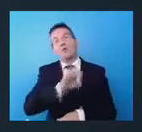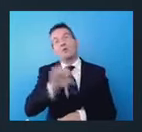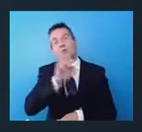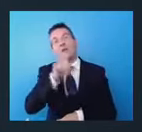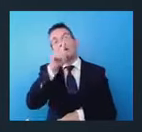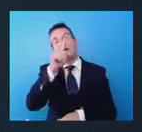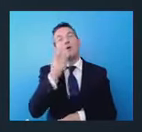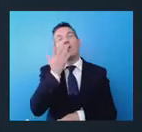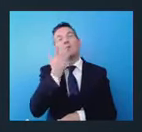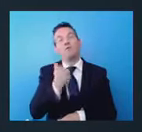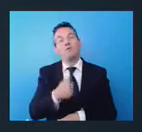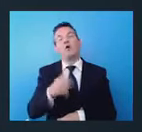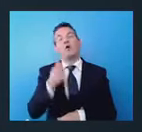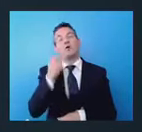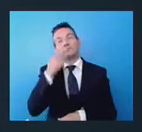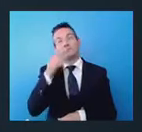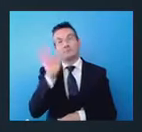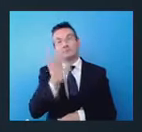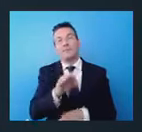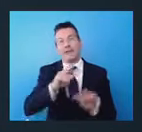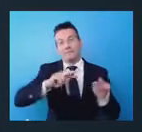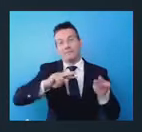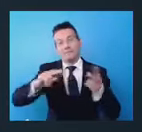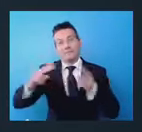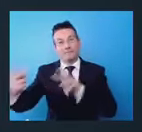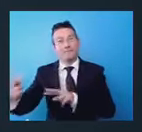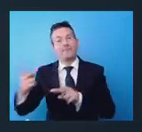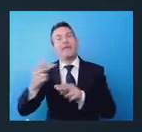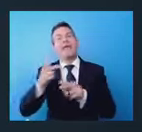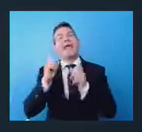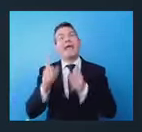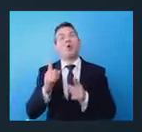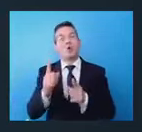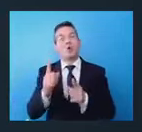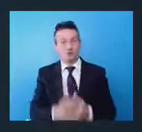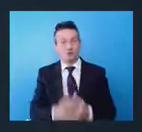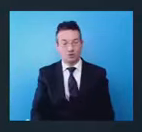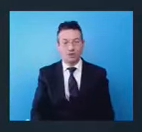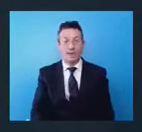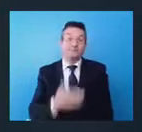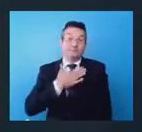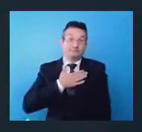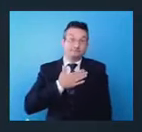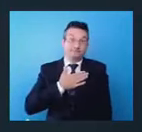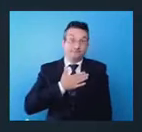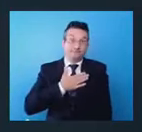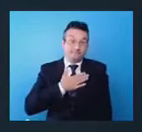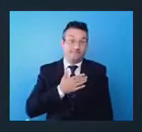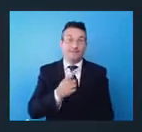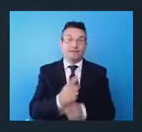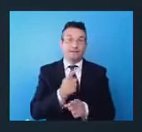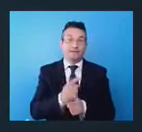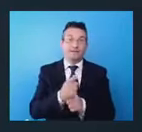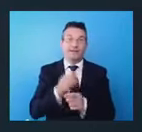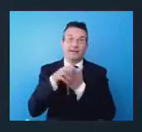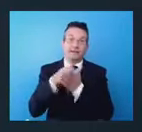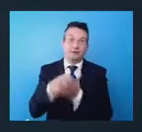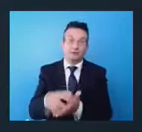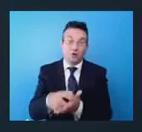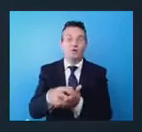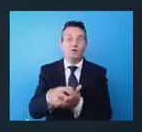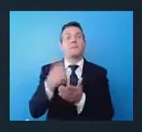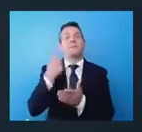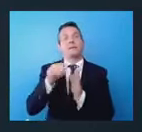sostenibile nel processo di transizione ecologica. Pertanto a nostro avviso è auspicabile destinare risorse per programmi di